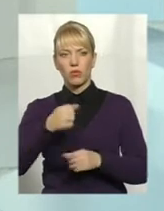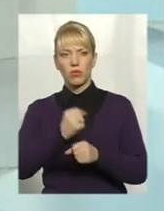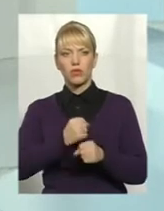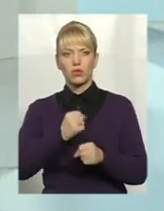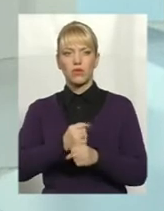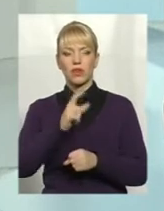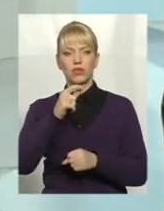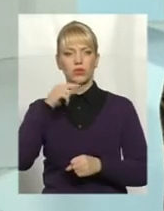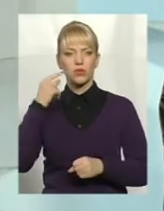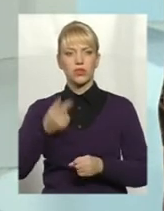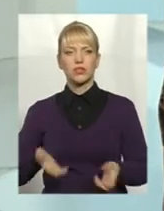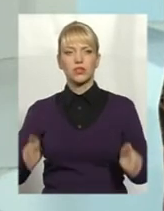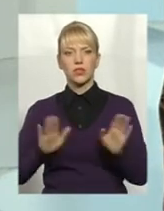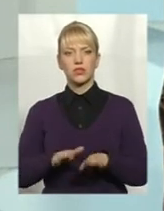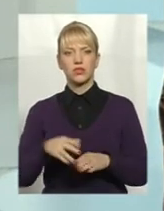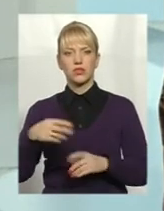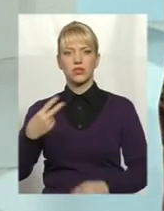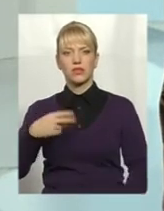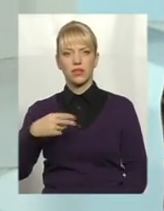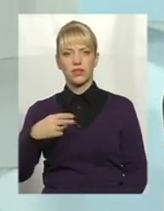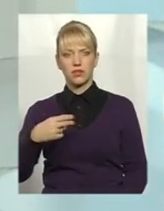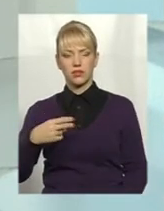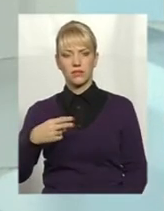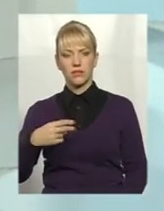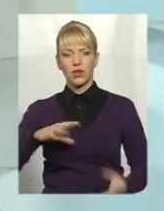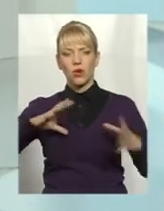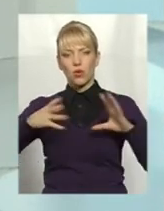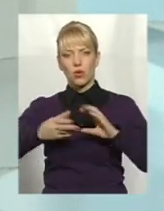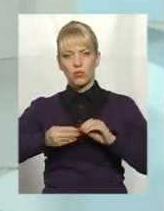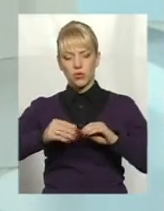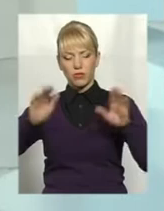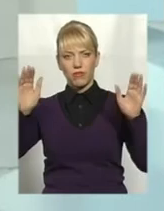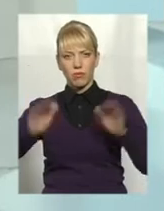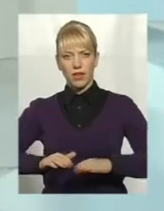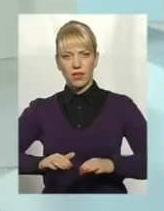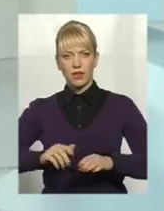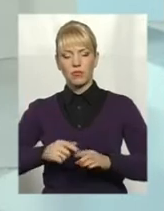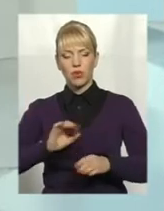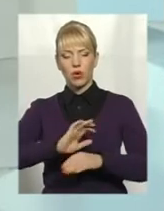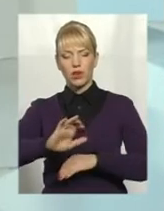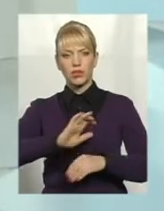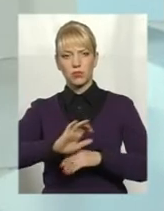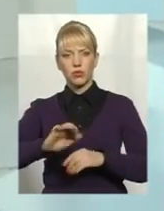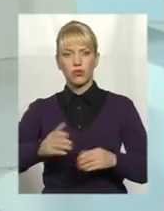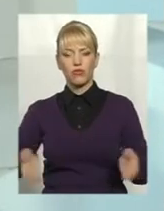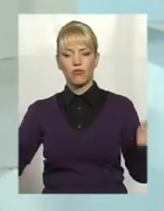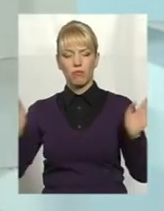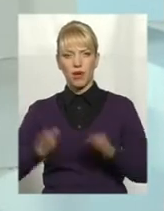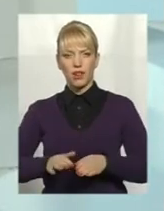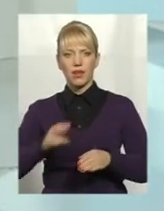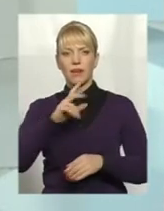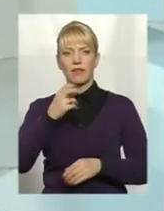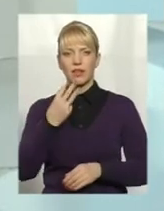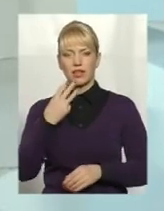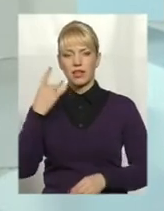Росією, залишалося 20. Обсяги впали, по експорту впали в 13 разів,